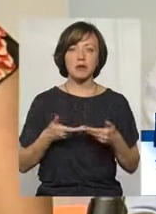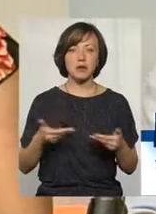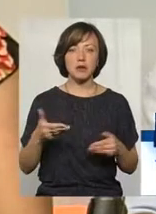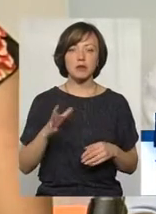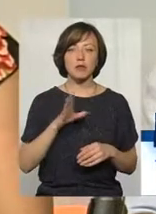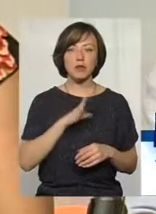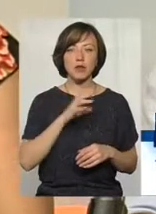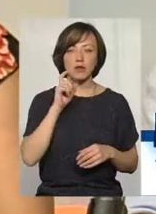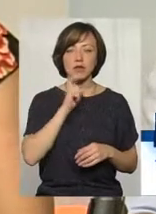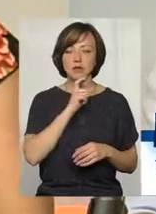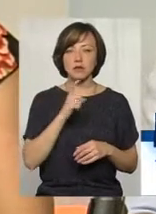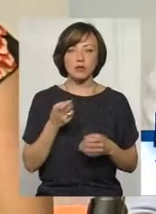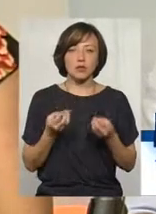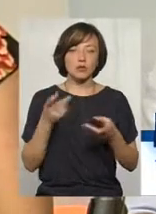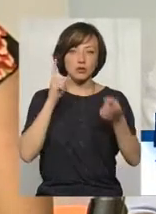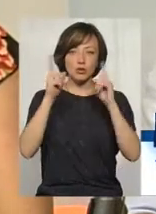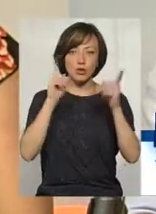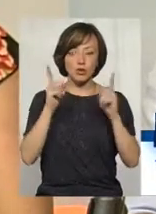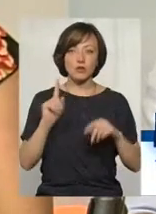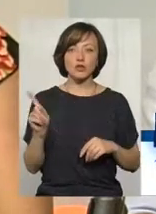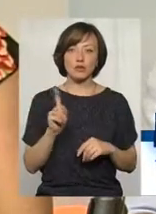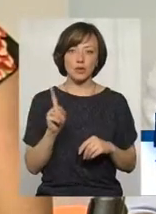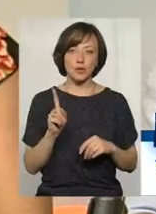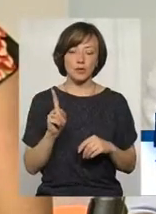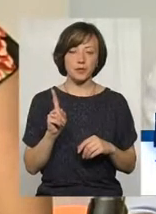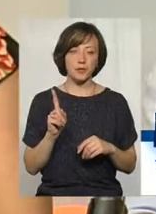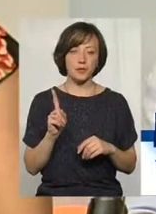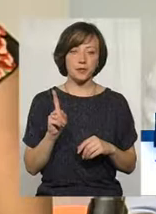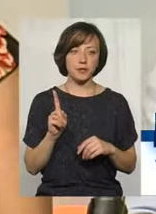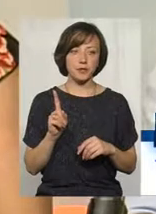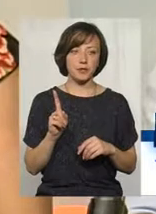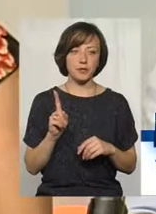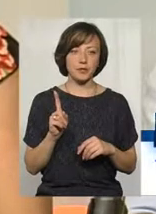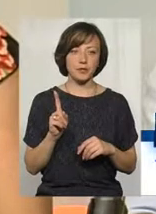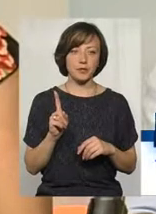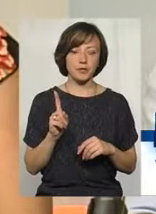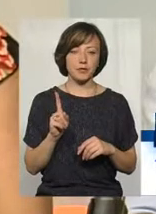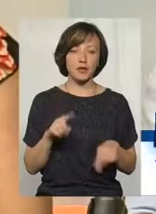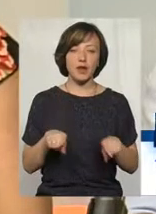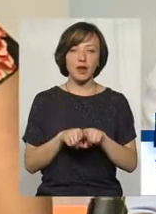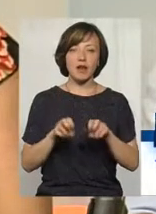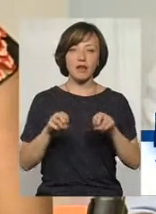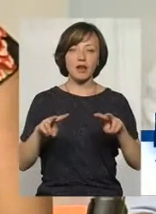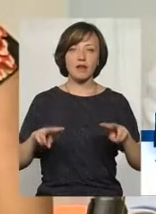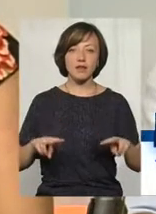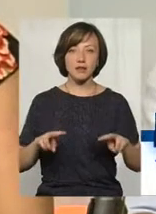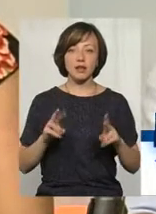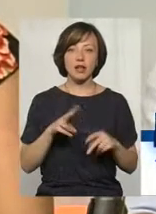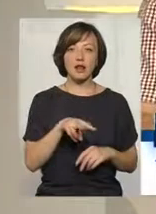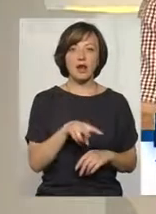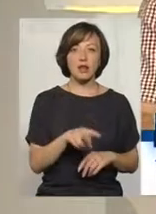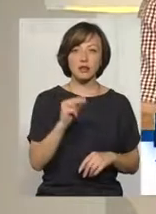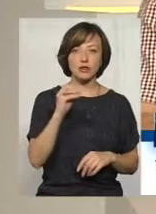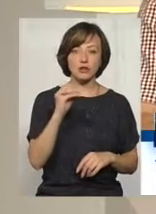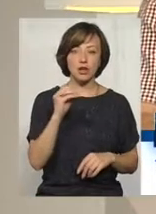в Вінниці просто вражені тим, що такий спеціалець, як Маріса